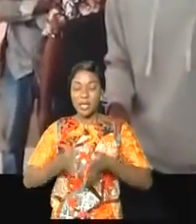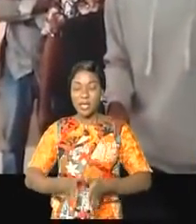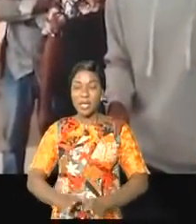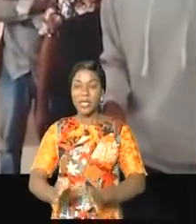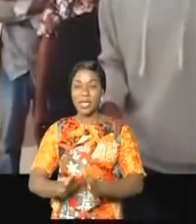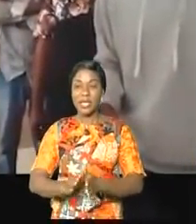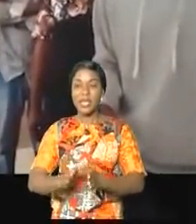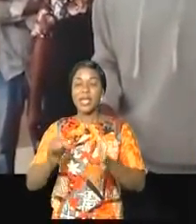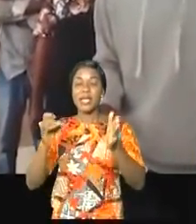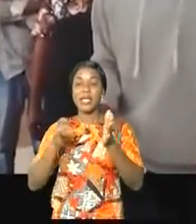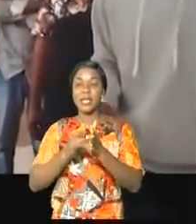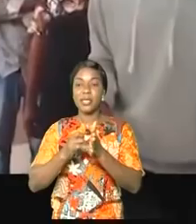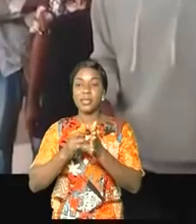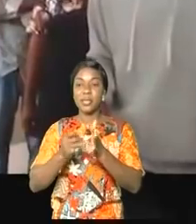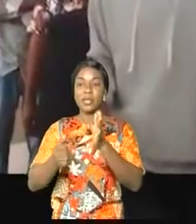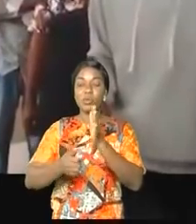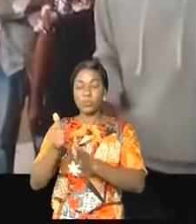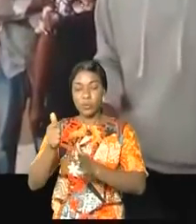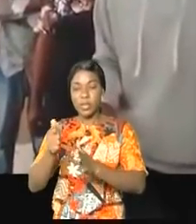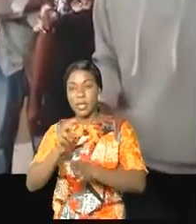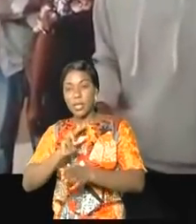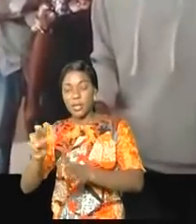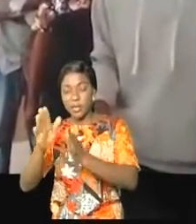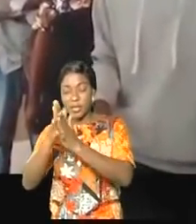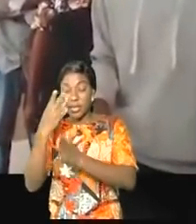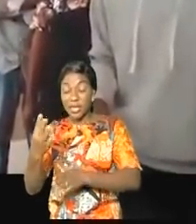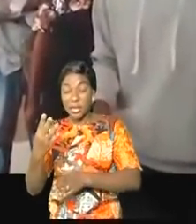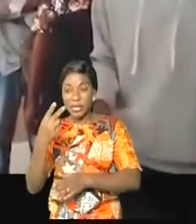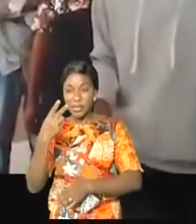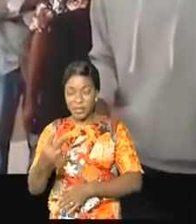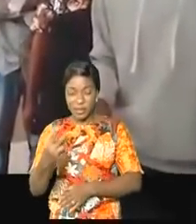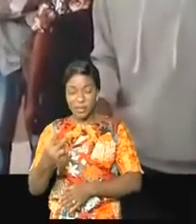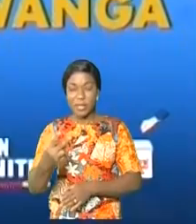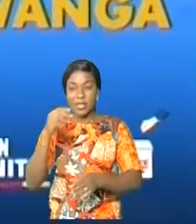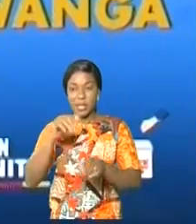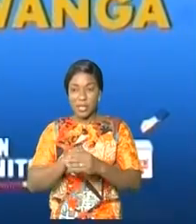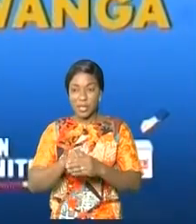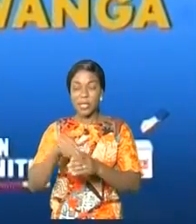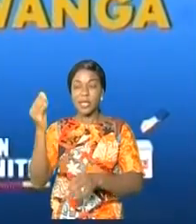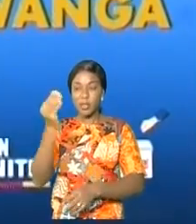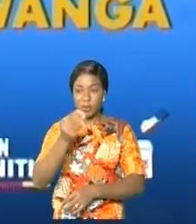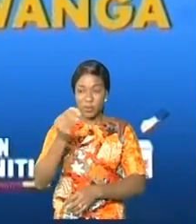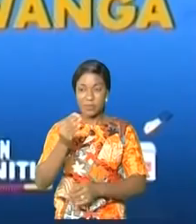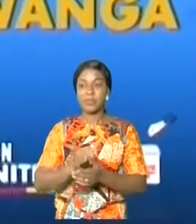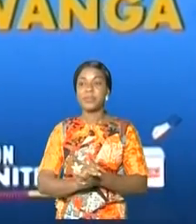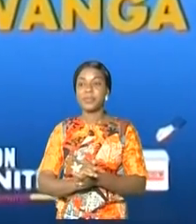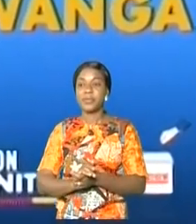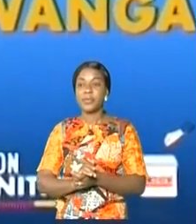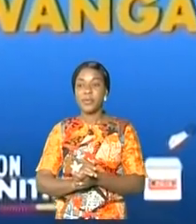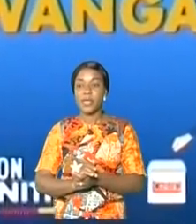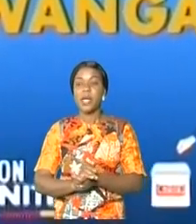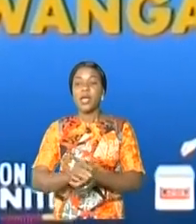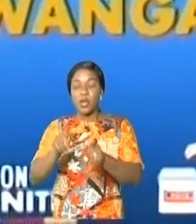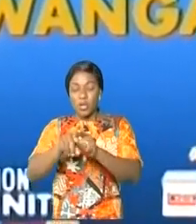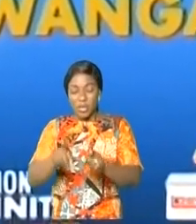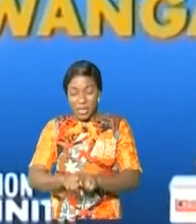1942 à Kassong-Odinga, en territoire de Kengé, dans la province du Congo, Christophe Mbosso est issu d'une grande